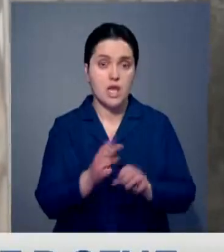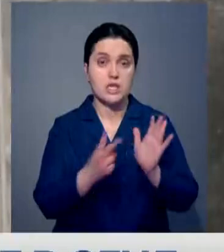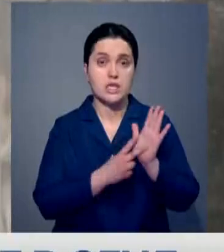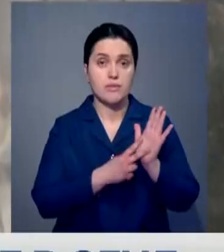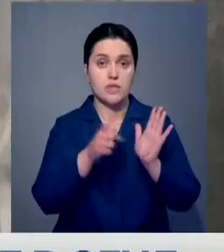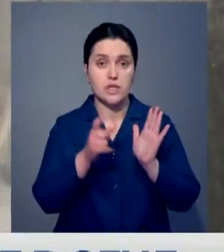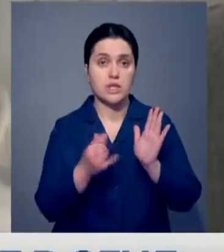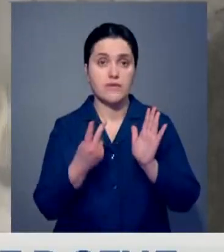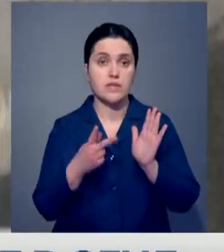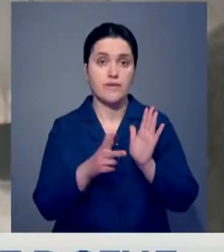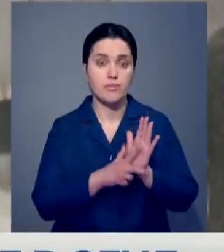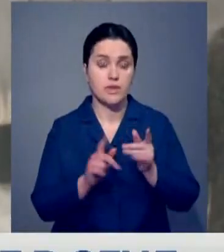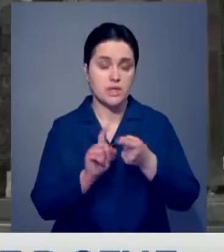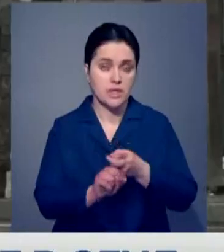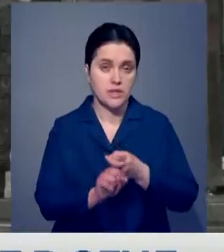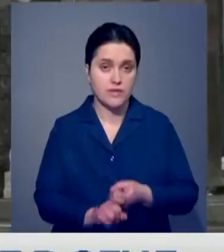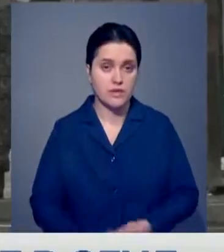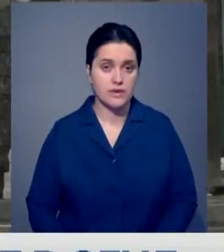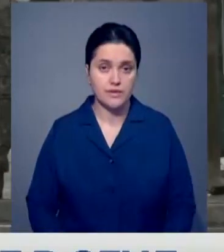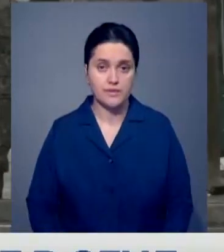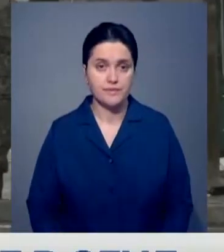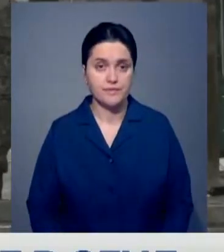вылечились семеро из 28 заразившихся.